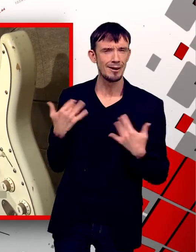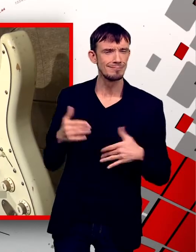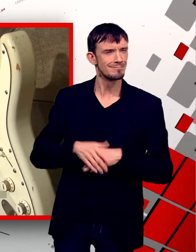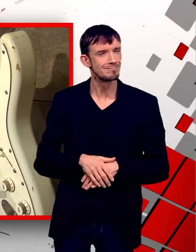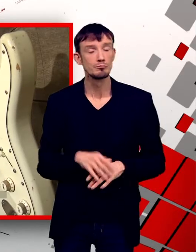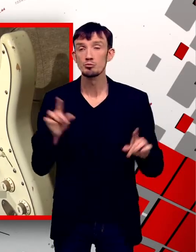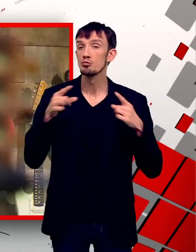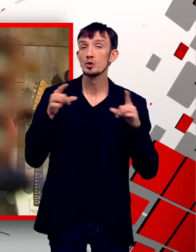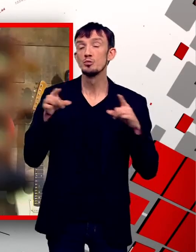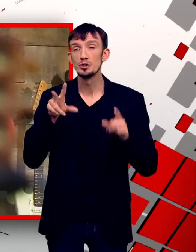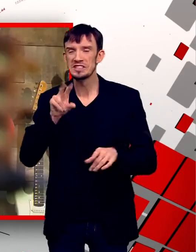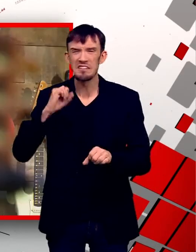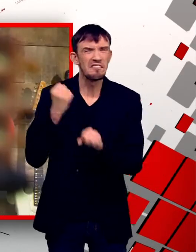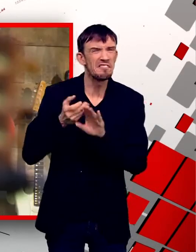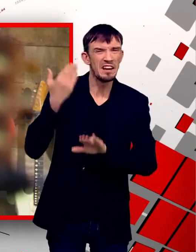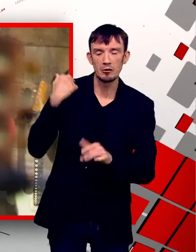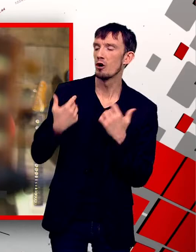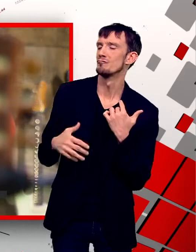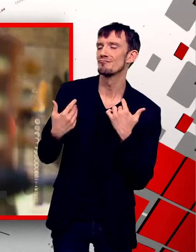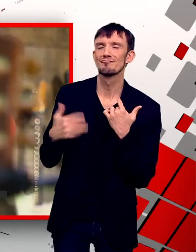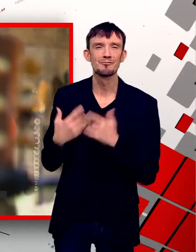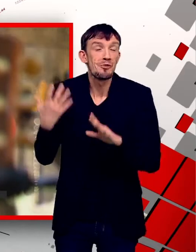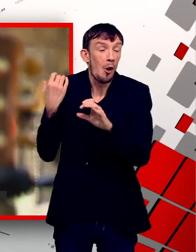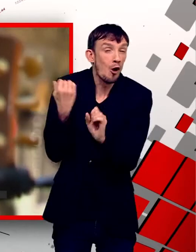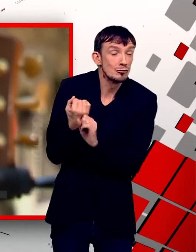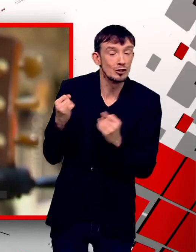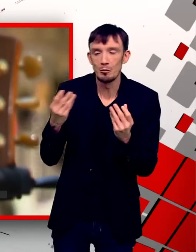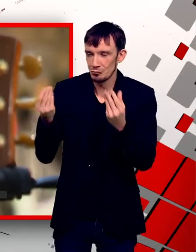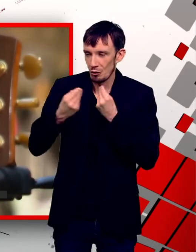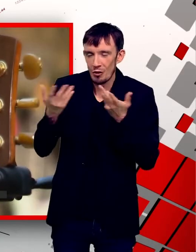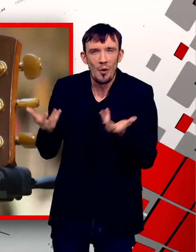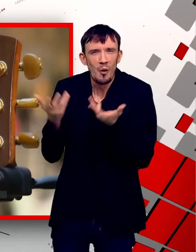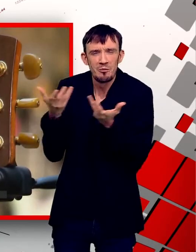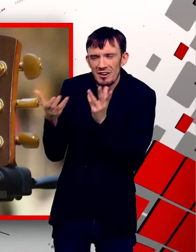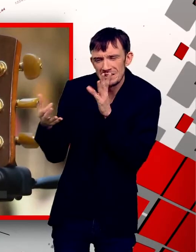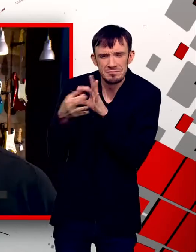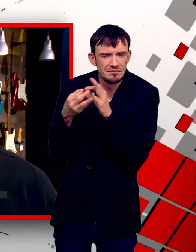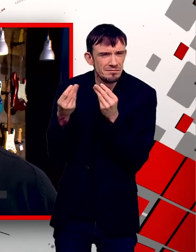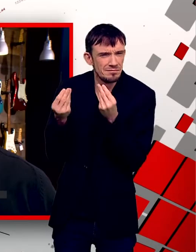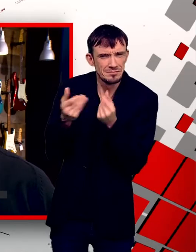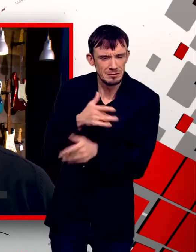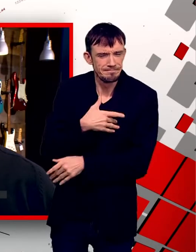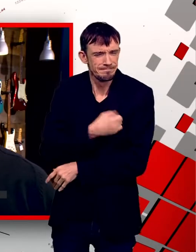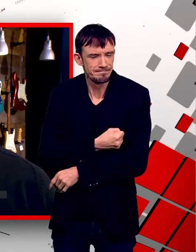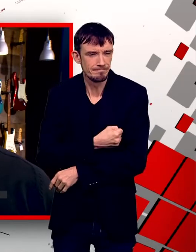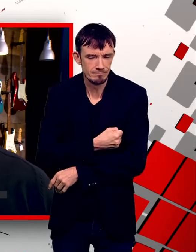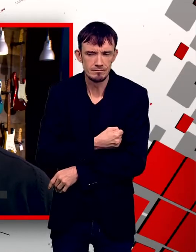d y a 20 ans. Et il y avait une atmosphère particulière et l'idée est venue de partager ça